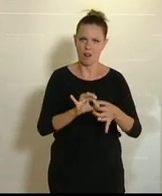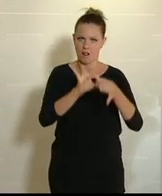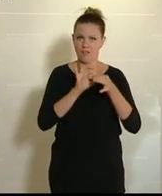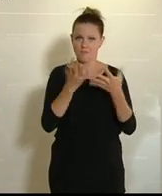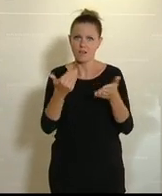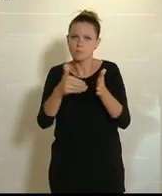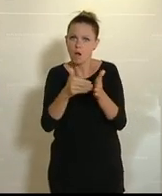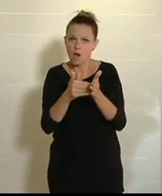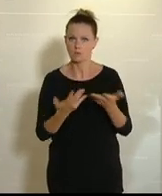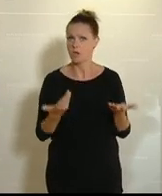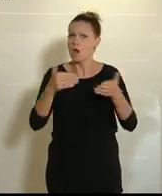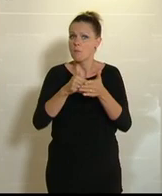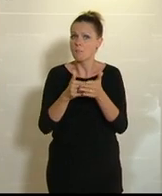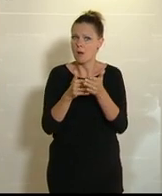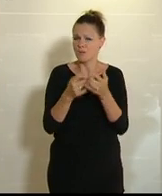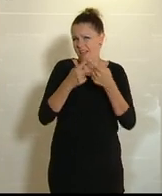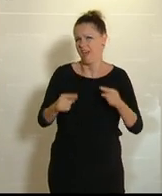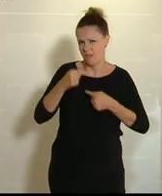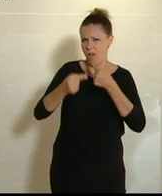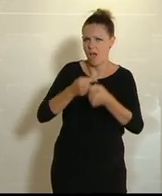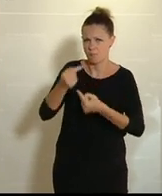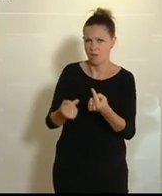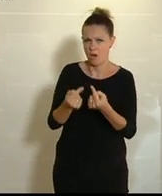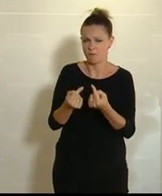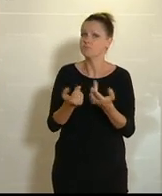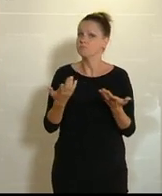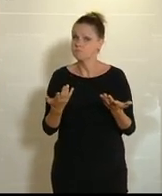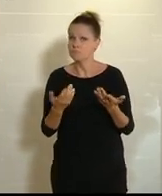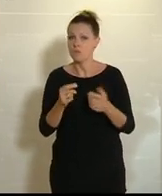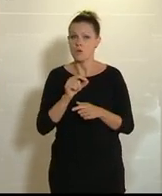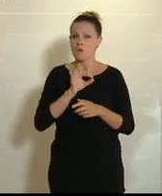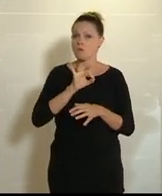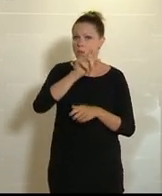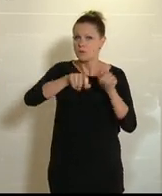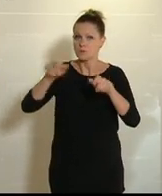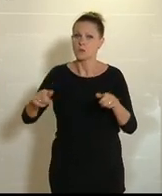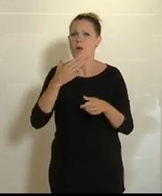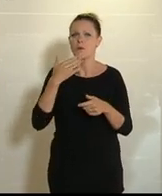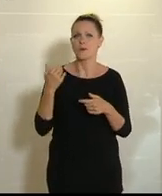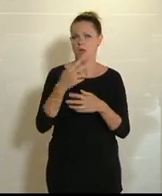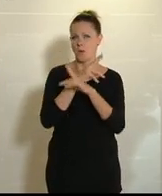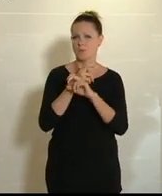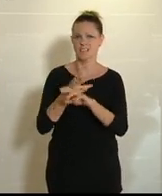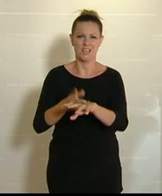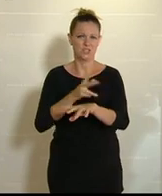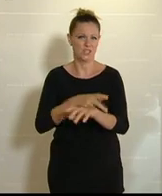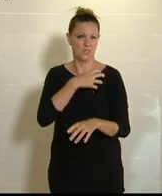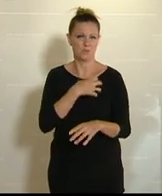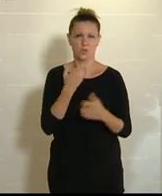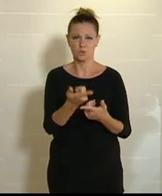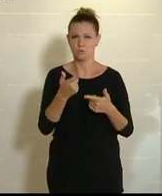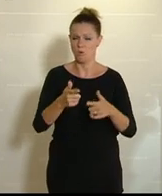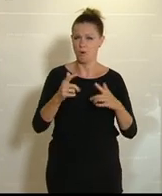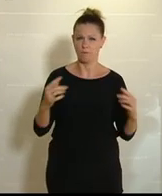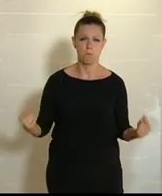es? Es braucht eine ganz andere Vorgangsweise. Für diejenigen, die als nichtösterreichische Staatsbürger in diese Tumultischlägereien,